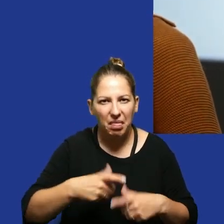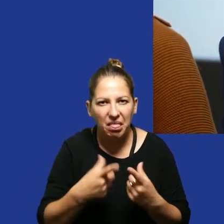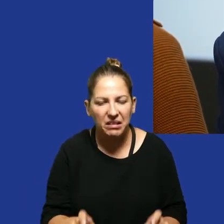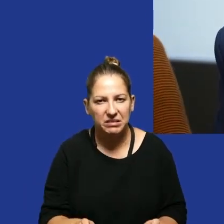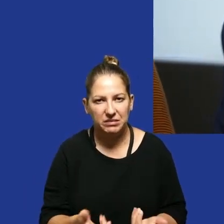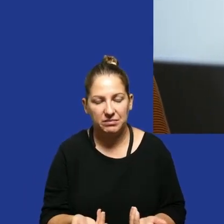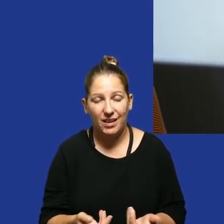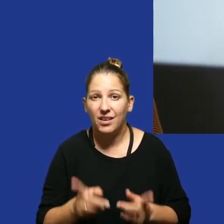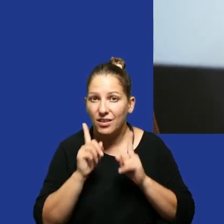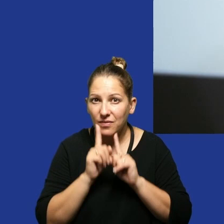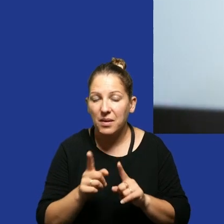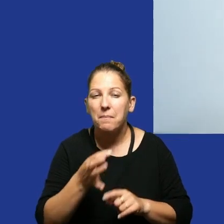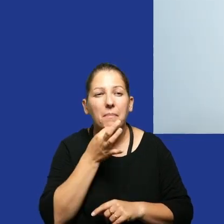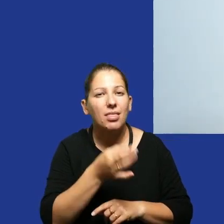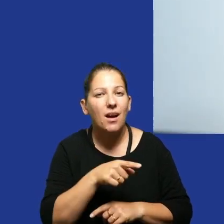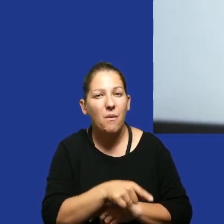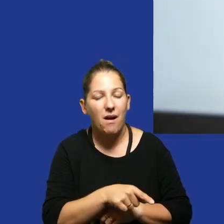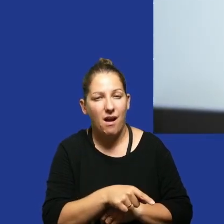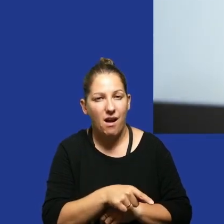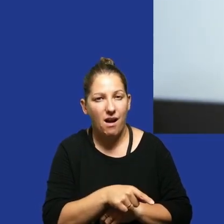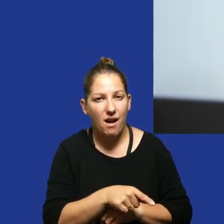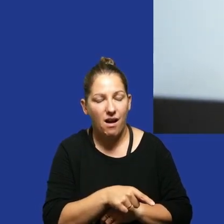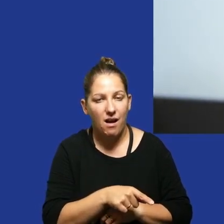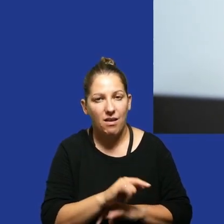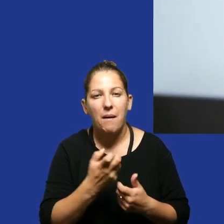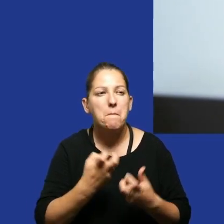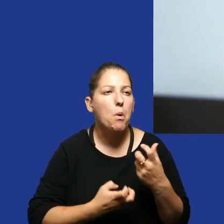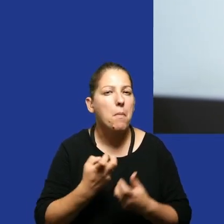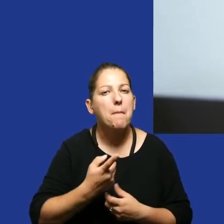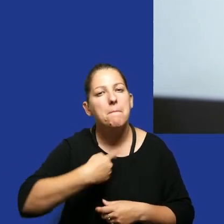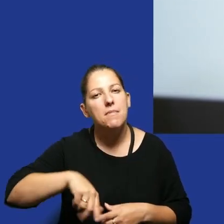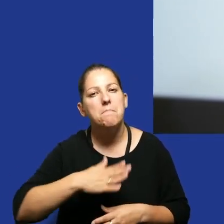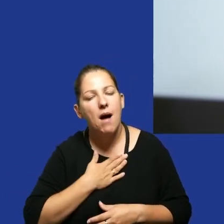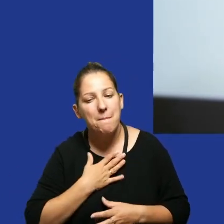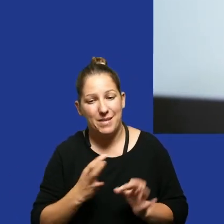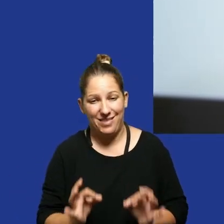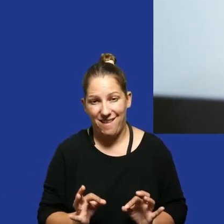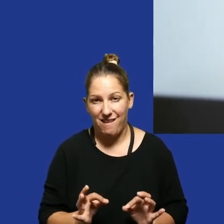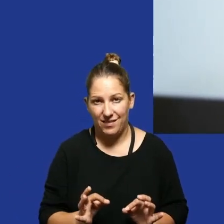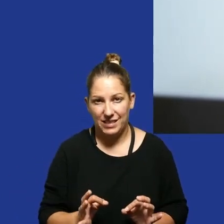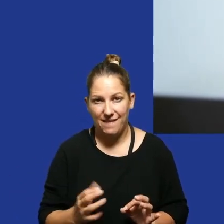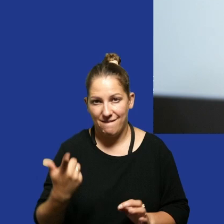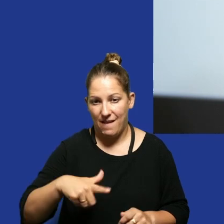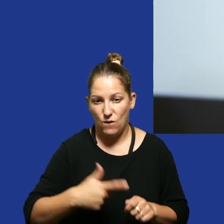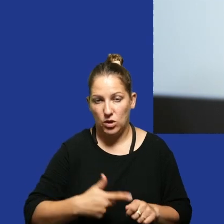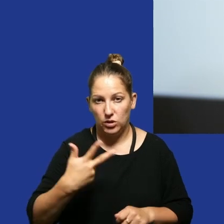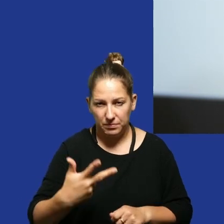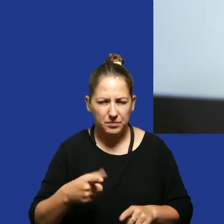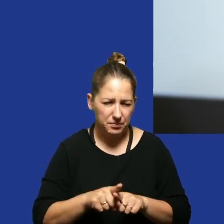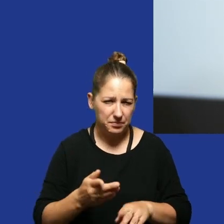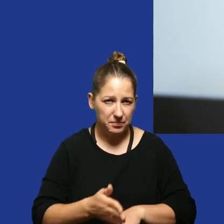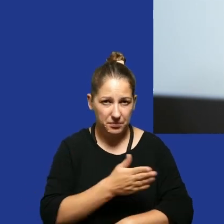I to jest rzeczywiście, kiedy pytałaś o to, z jakimi problemami się borykamy. Dzisiaj, w 2023, ale też